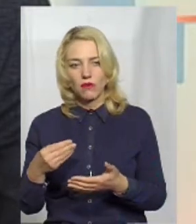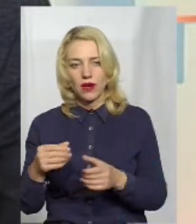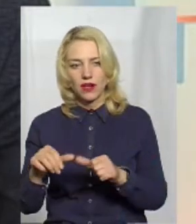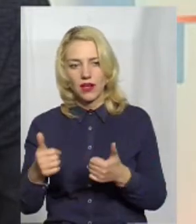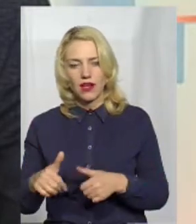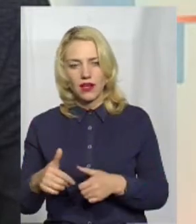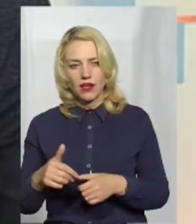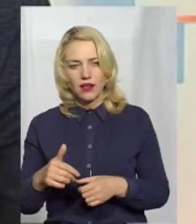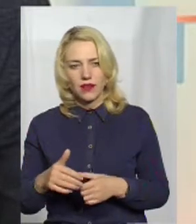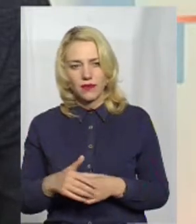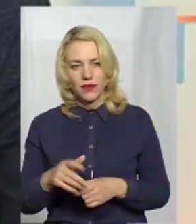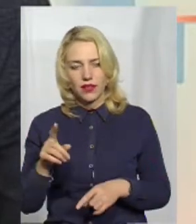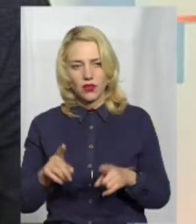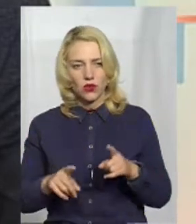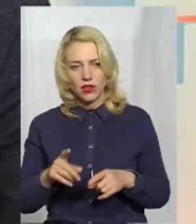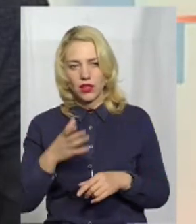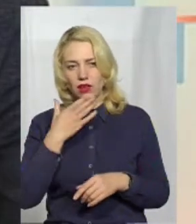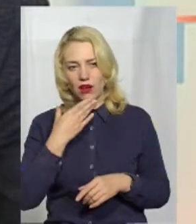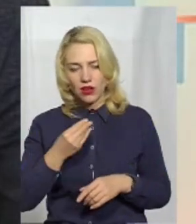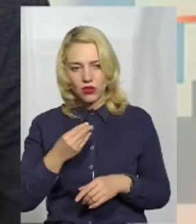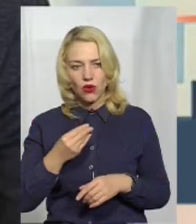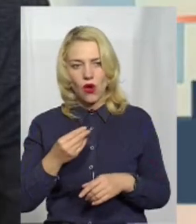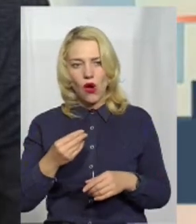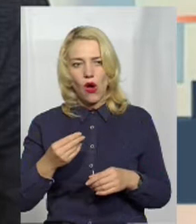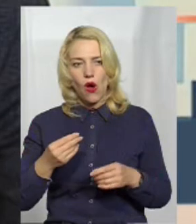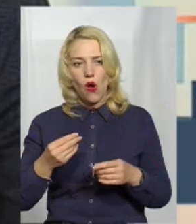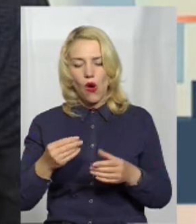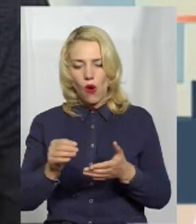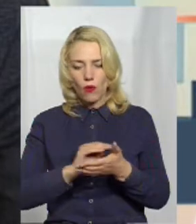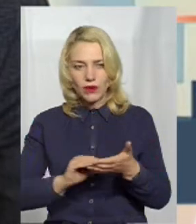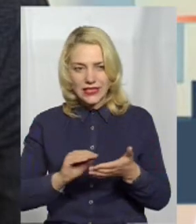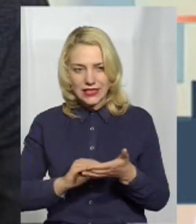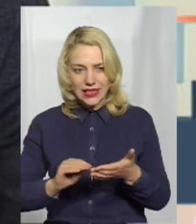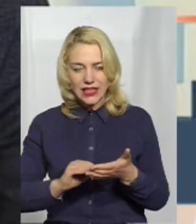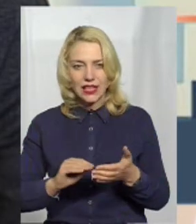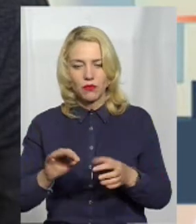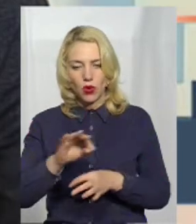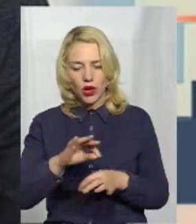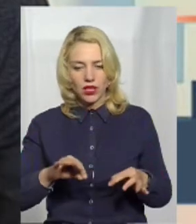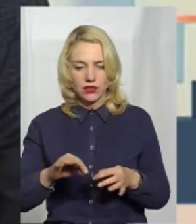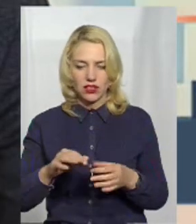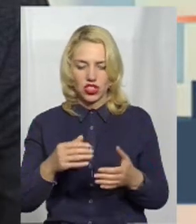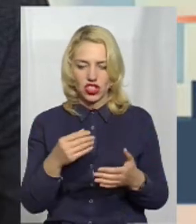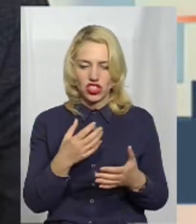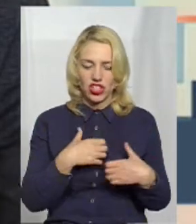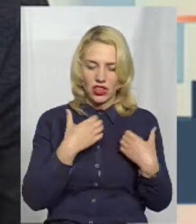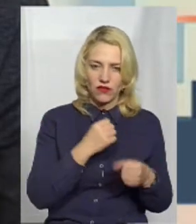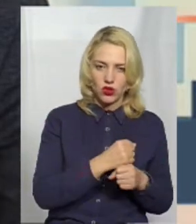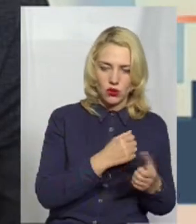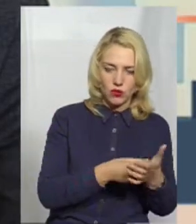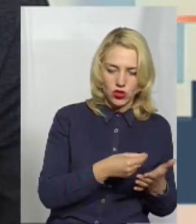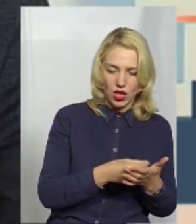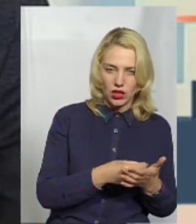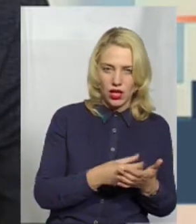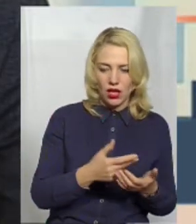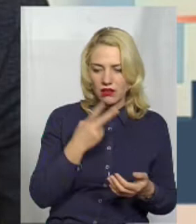Тобто і інколи гарно описаний проєкт, жахливо зроблений бюджет. Тобто інколи нібито бюджет нормальний, але